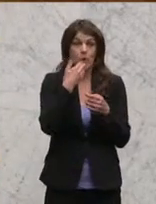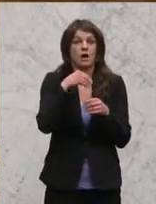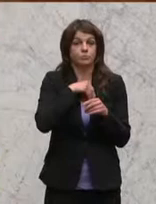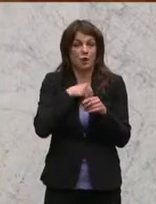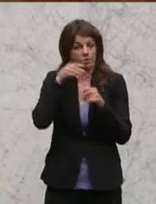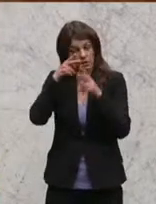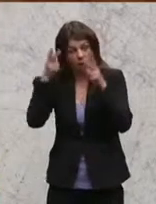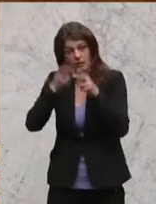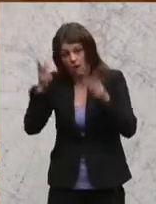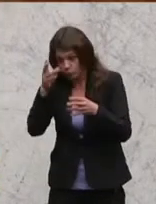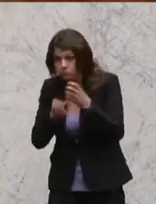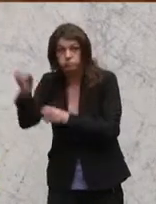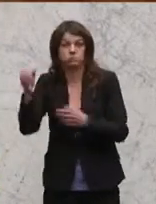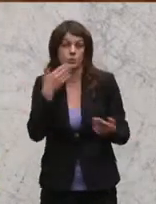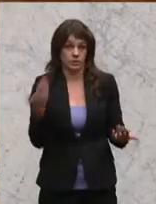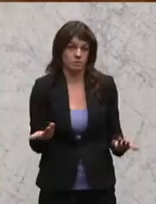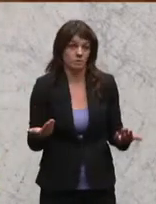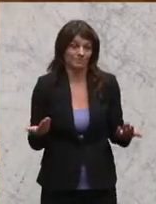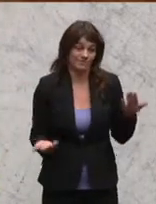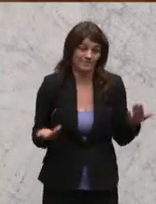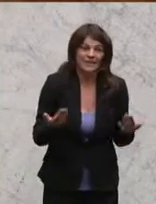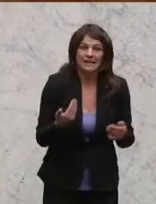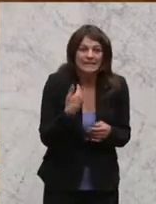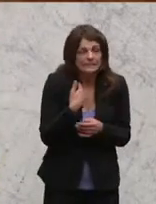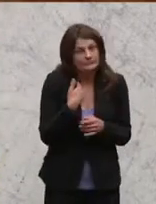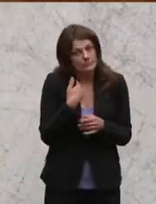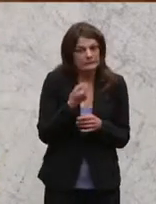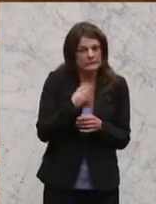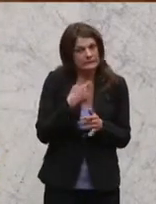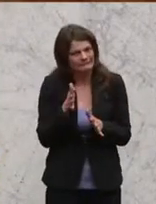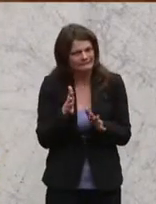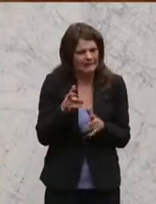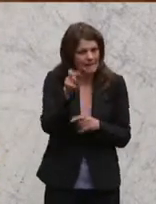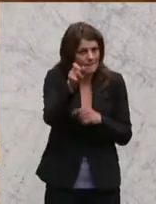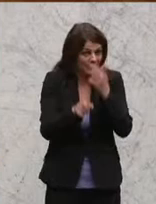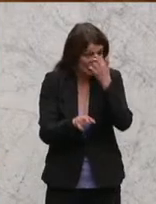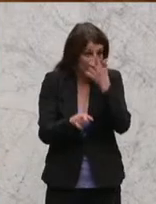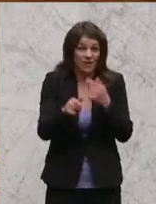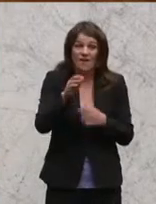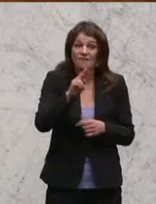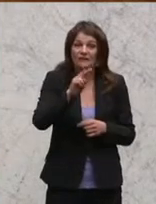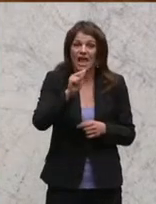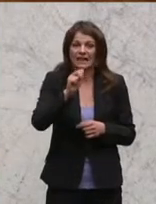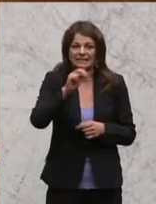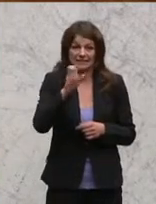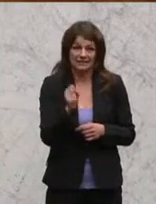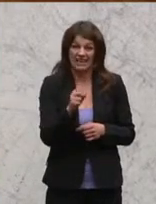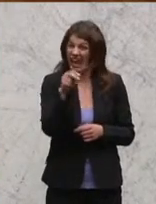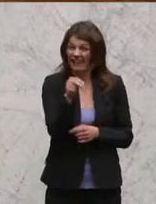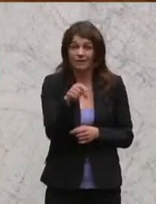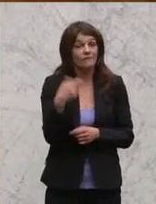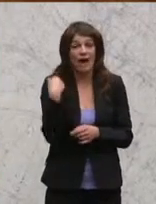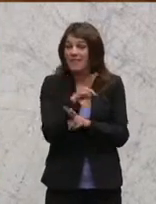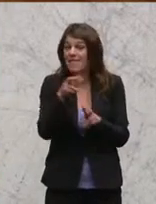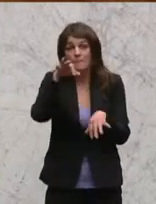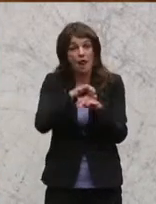worden ist. Denn ich befürchte fast, dass diese Person, der Francis N., nie einem Arzt vorgeführt